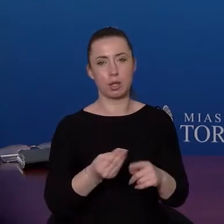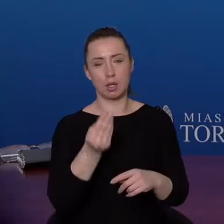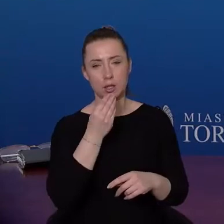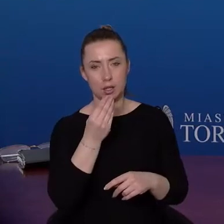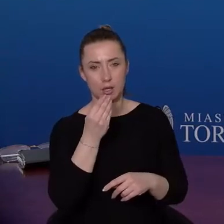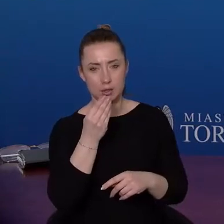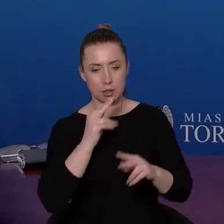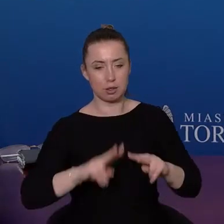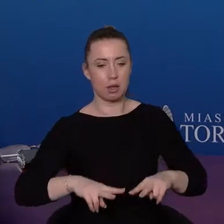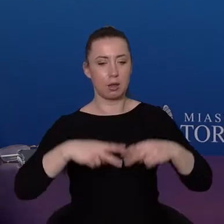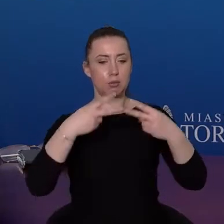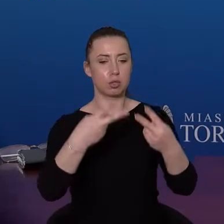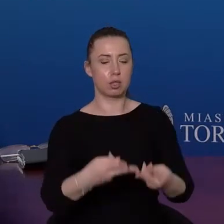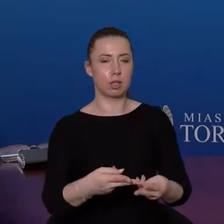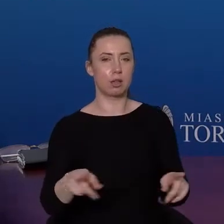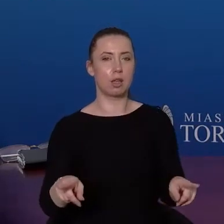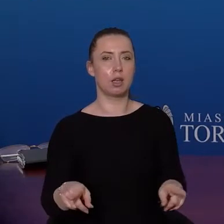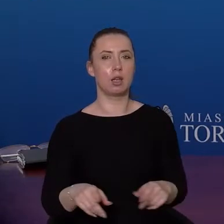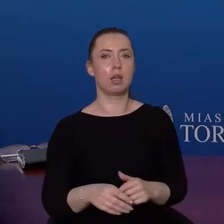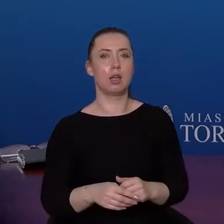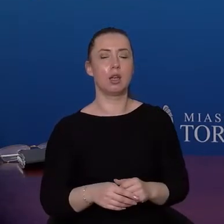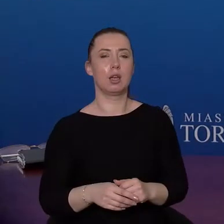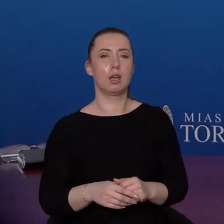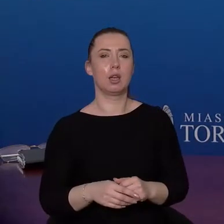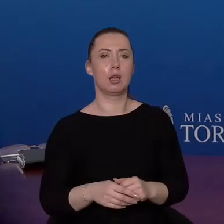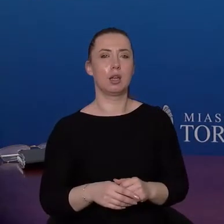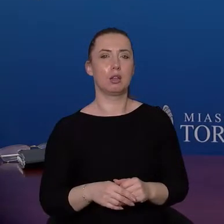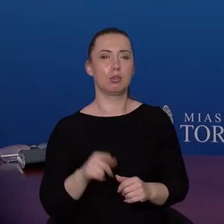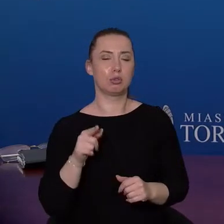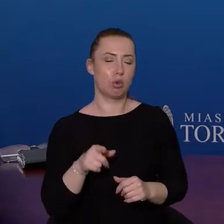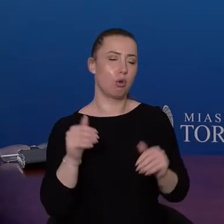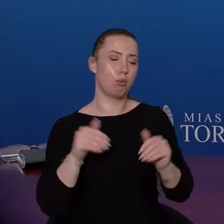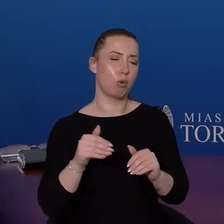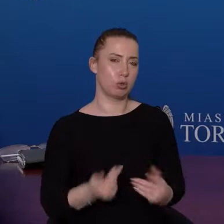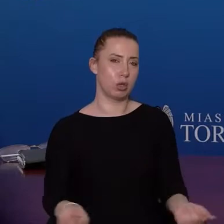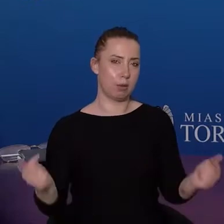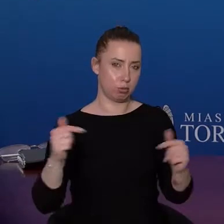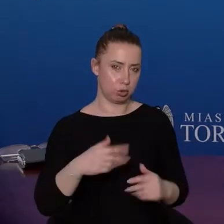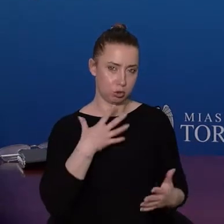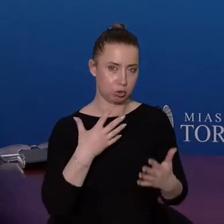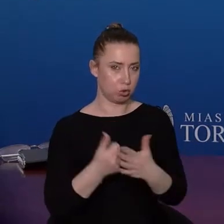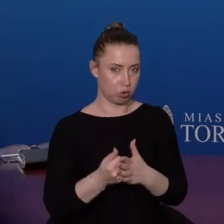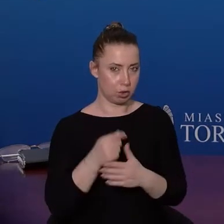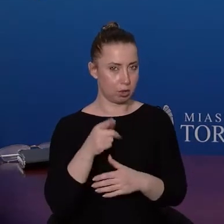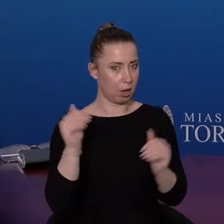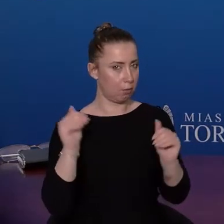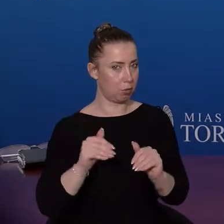przekazany do konsumpcji już w własnym zakresie, to mogą z tej możliwości skorzystać.